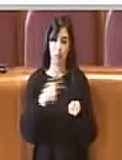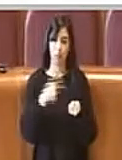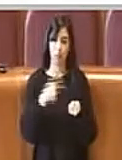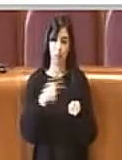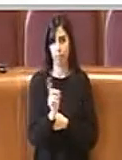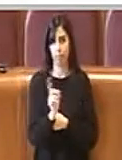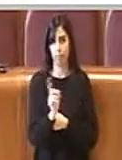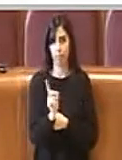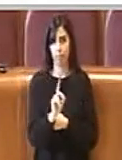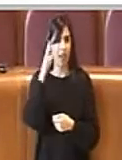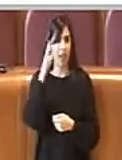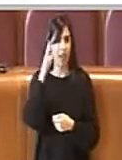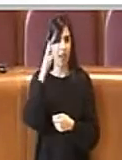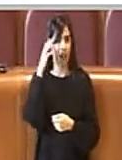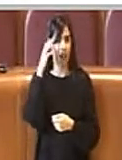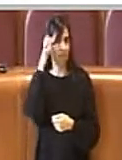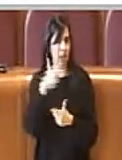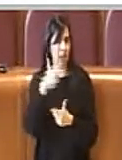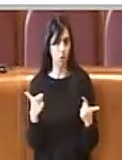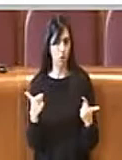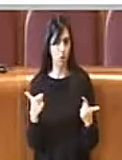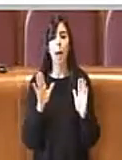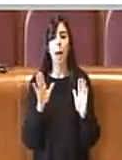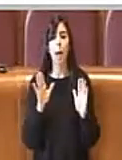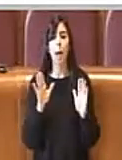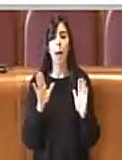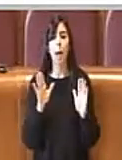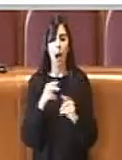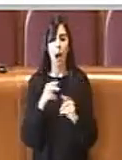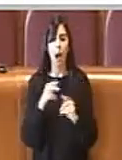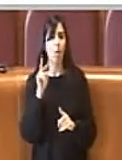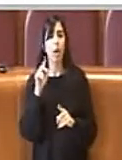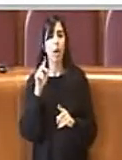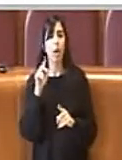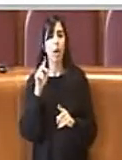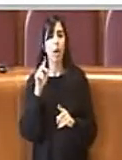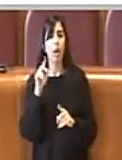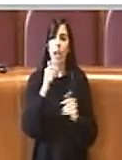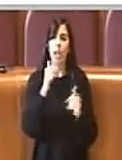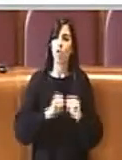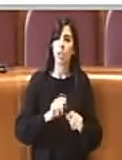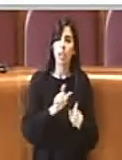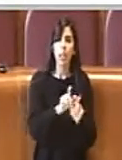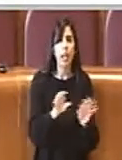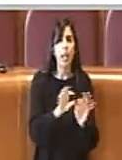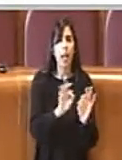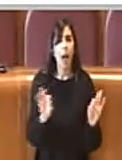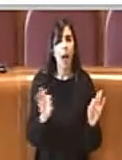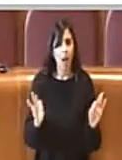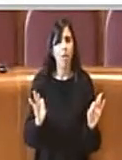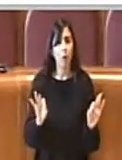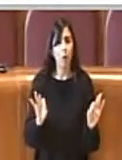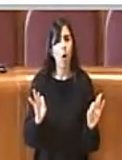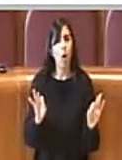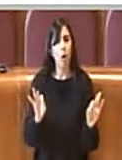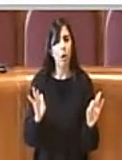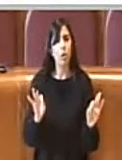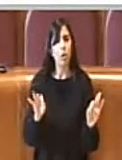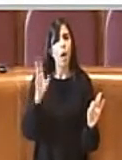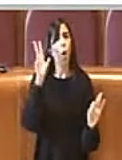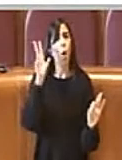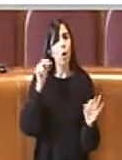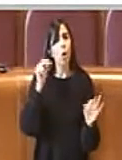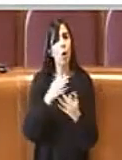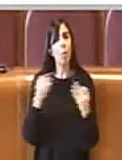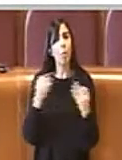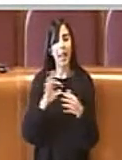da fuori e spesso anche gli stessi cittadini conoscono quello che è la definizione